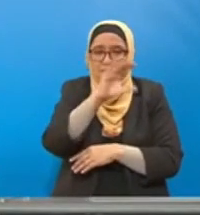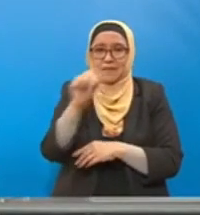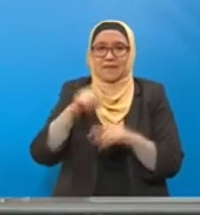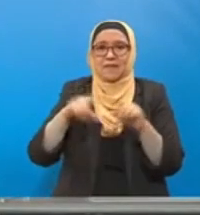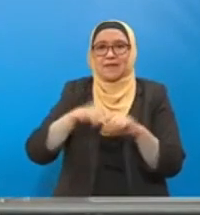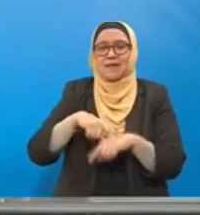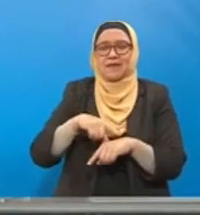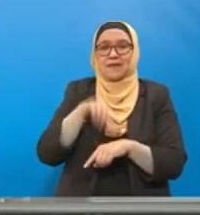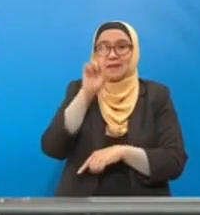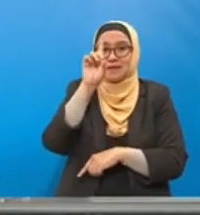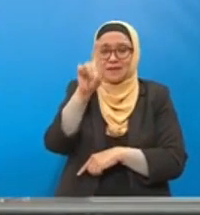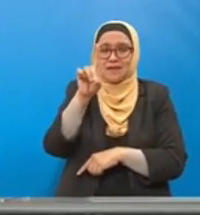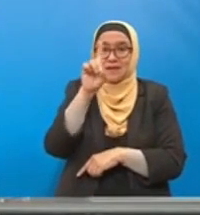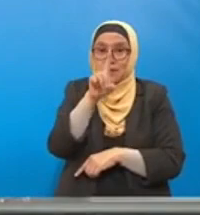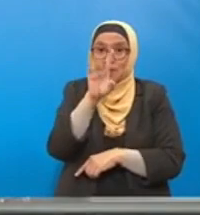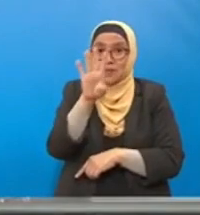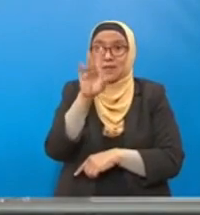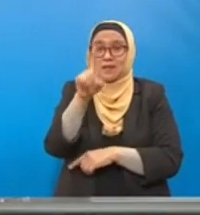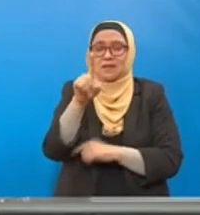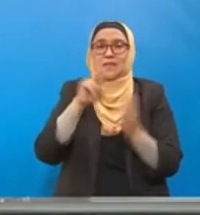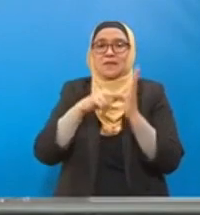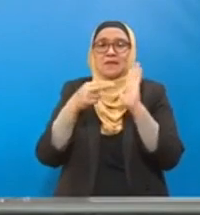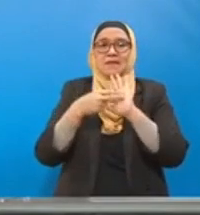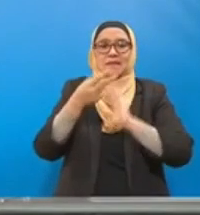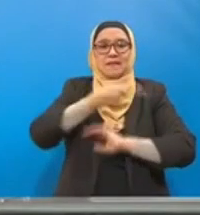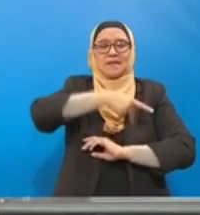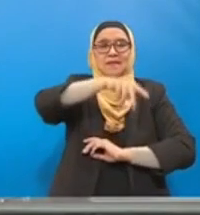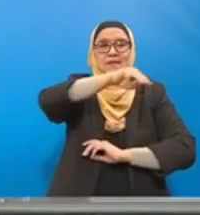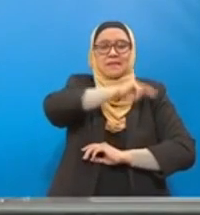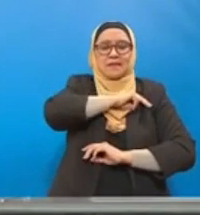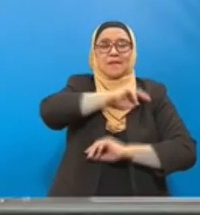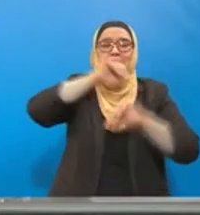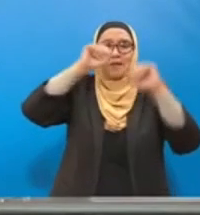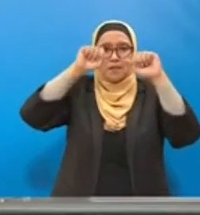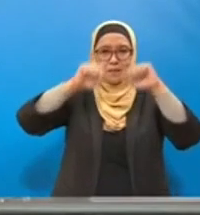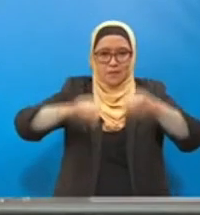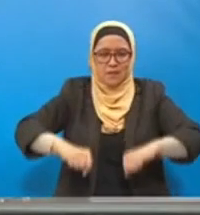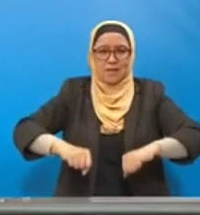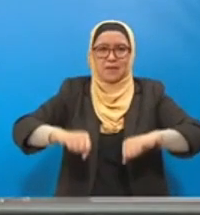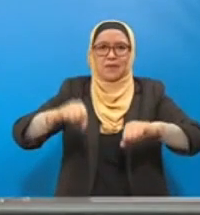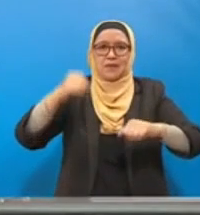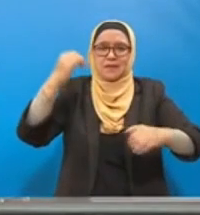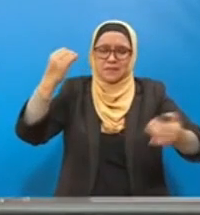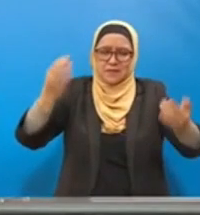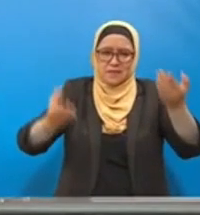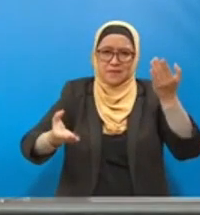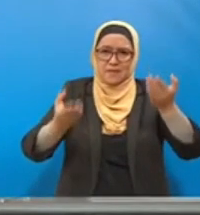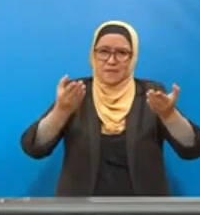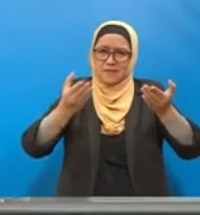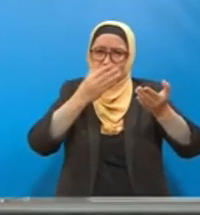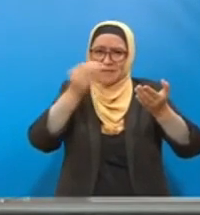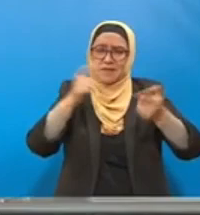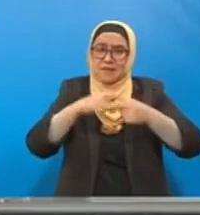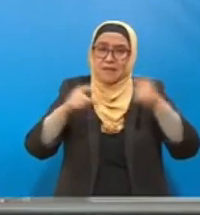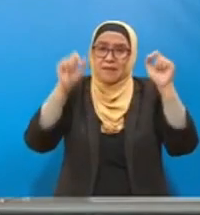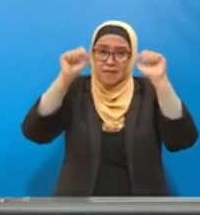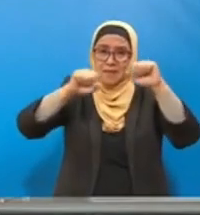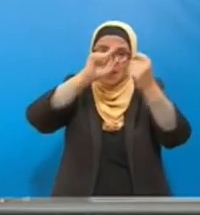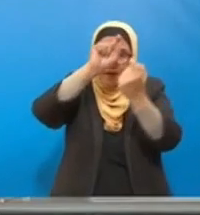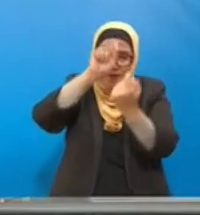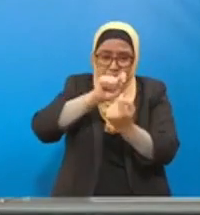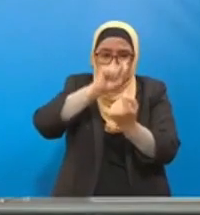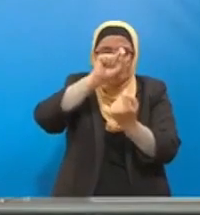maka Kementerian ini boleh mempertimbangkan dan akan meneliti dengan lebih lanjut cadangan ini